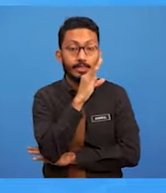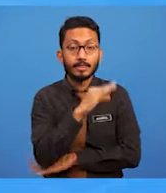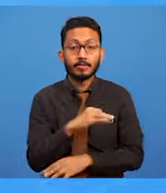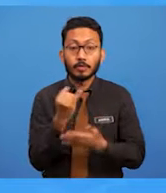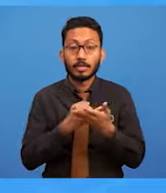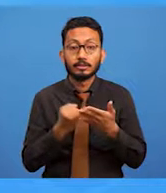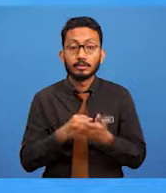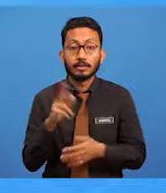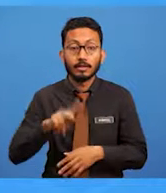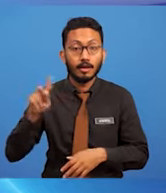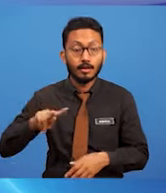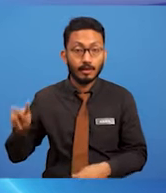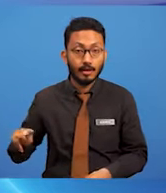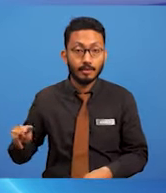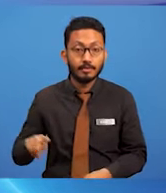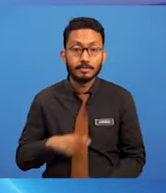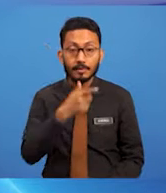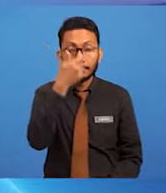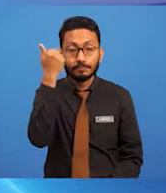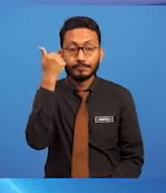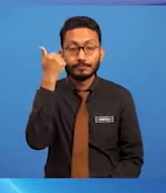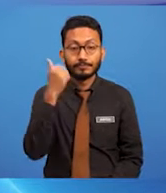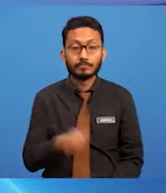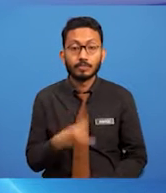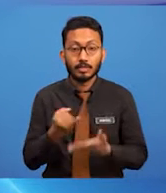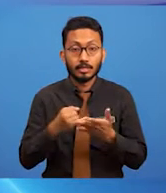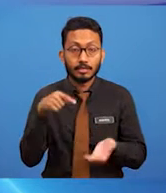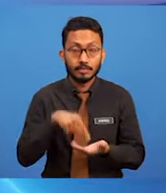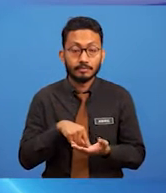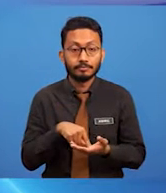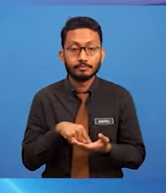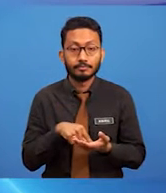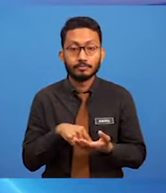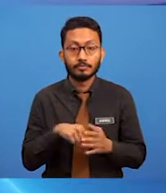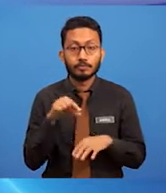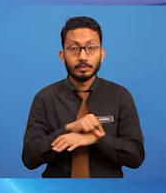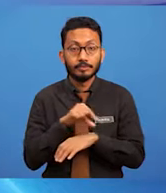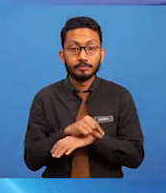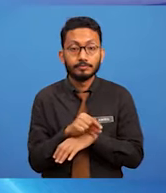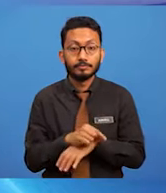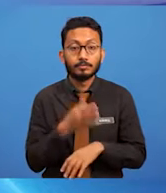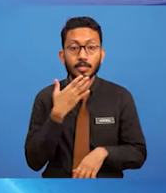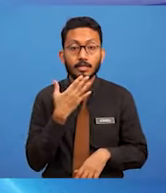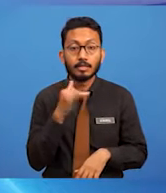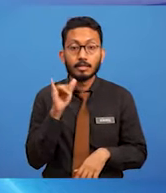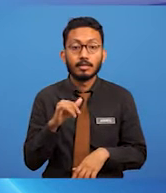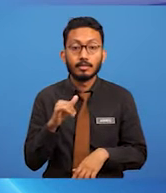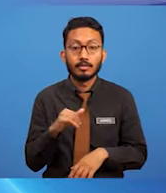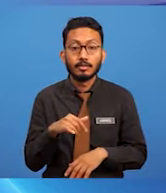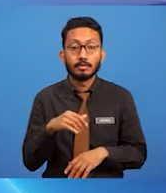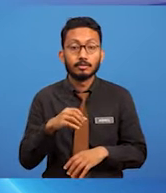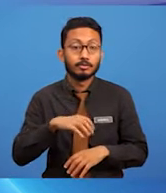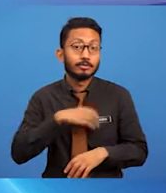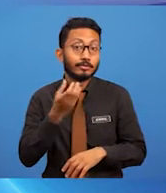kerana lukisan ini biasanya menggunakan warna yang ceria dan